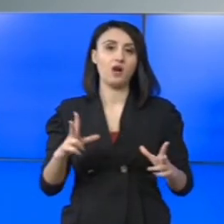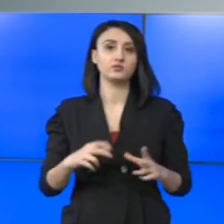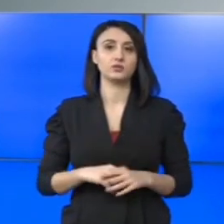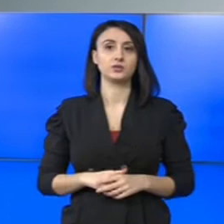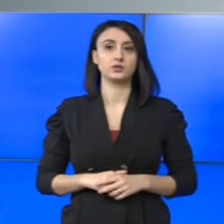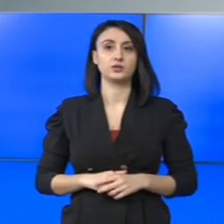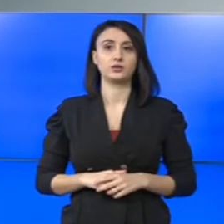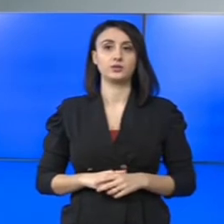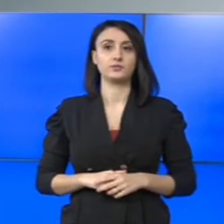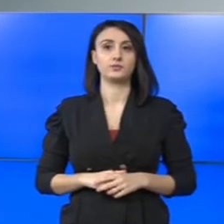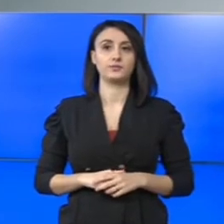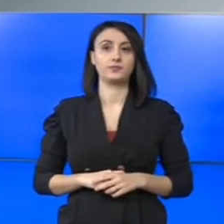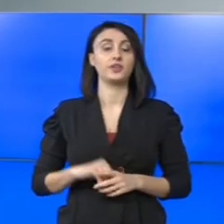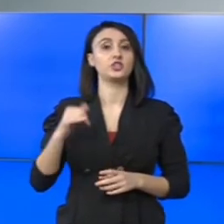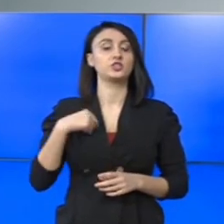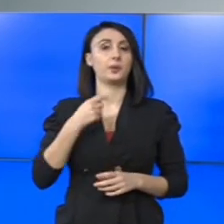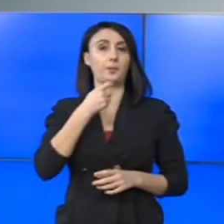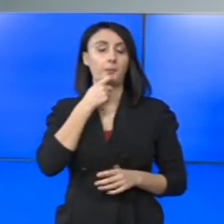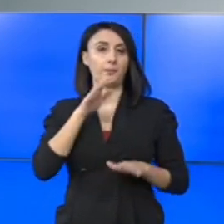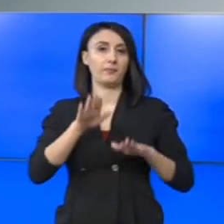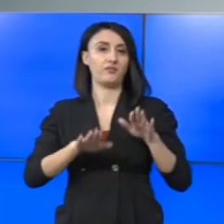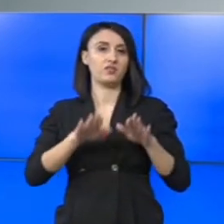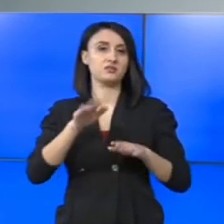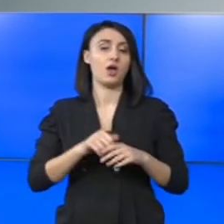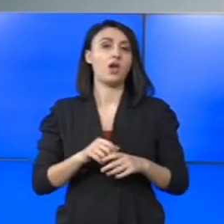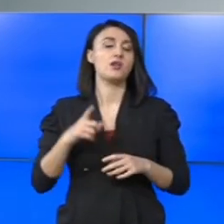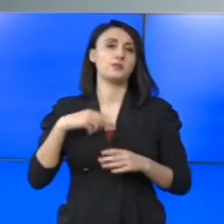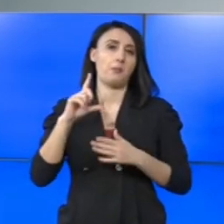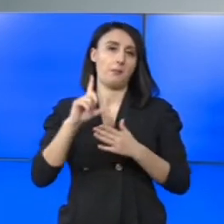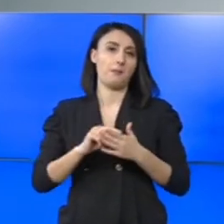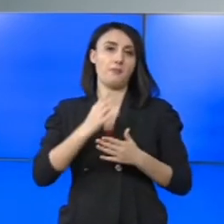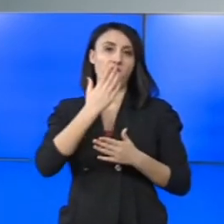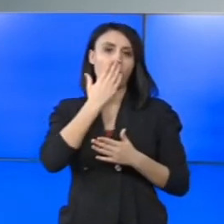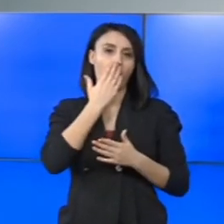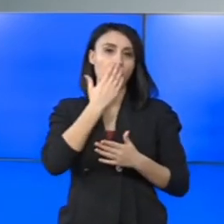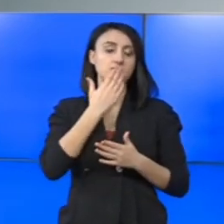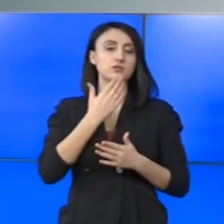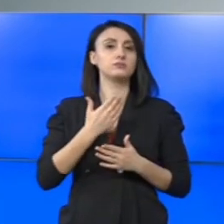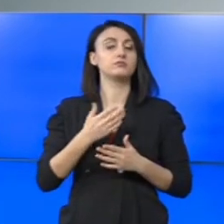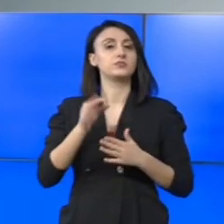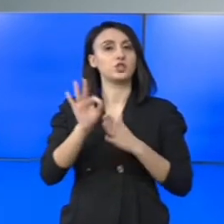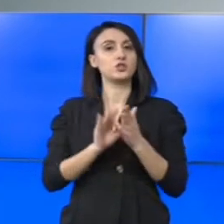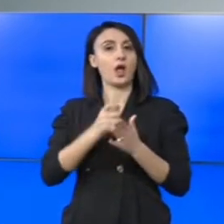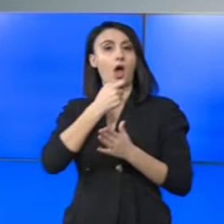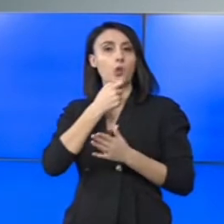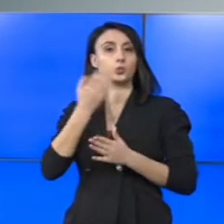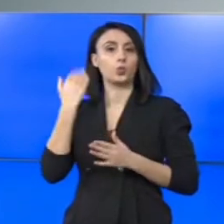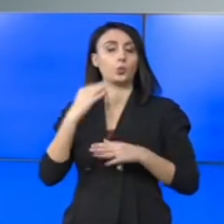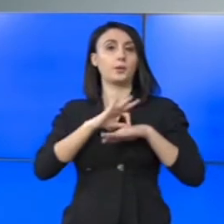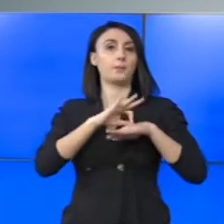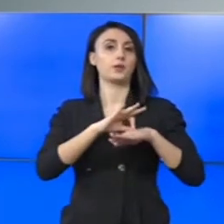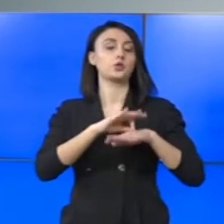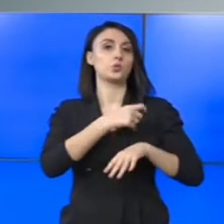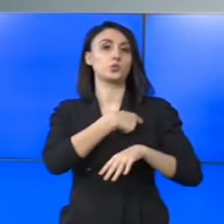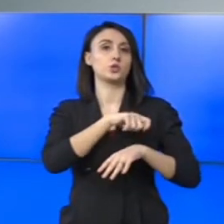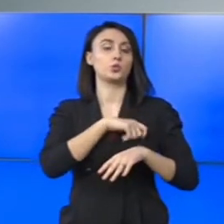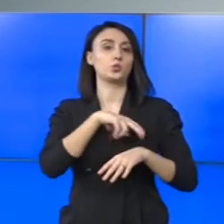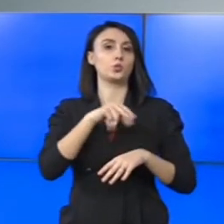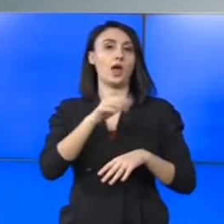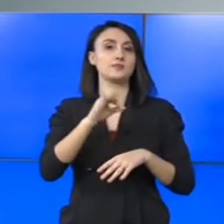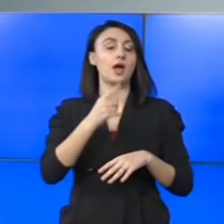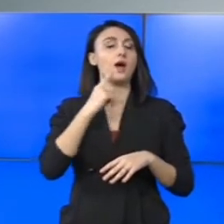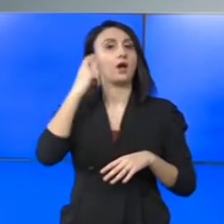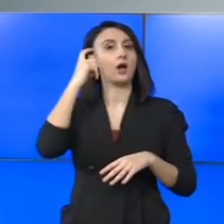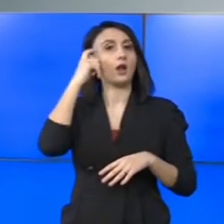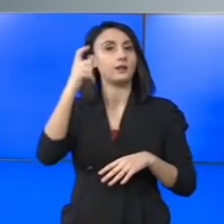media de vârstă la pacienți este mult mai mică față de cea înregistrat anul trecut. Managerul Institutului Marius Nasta